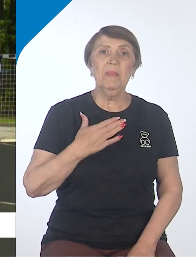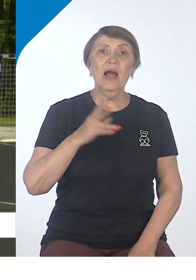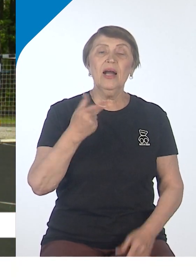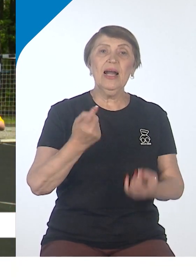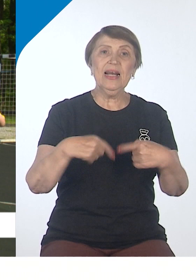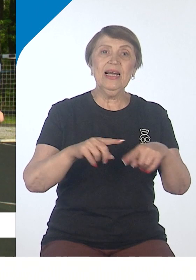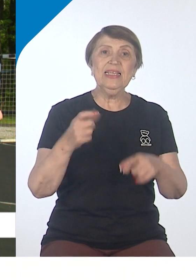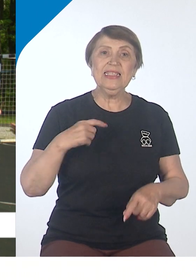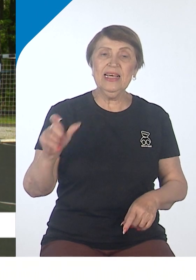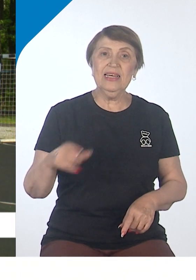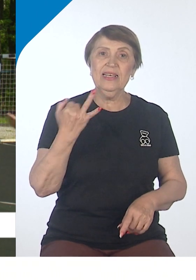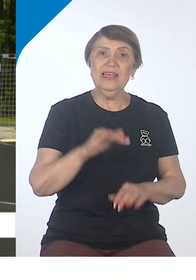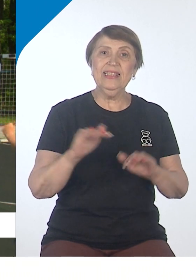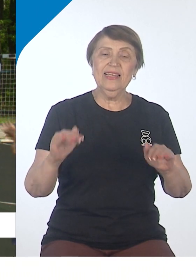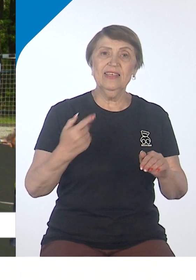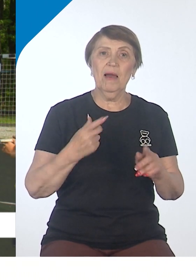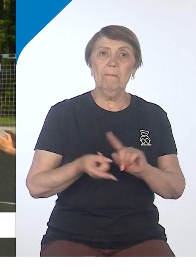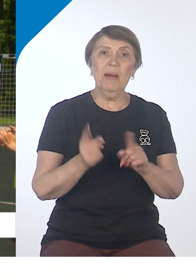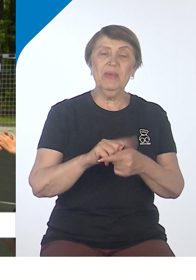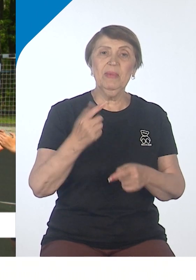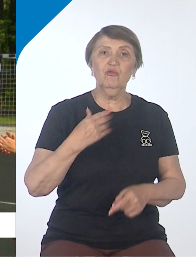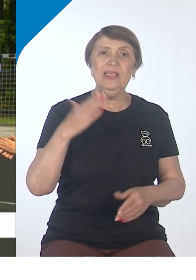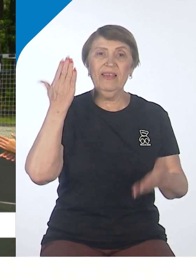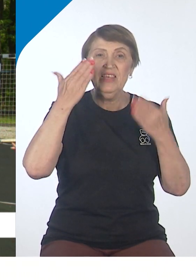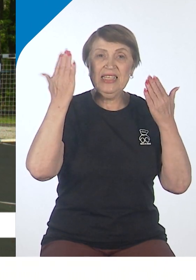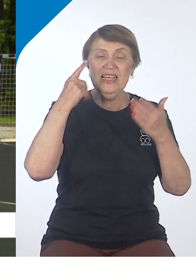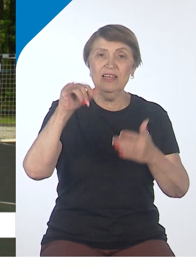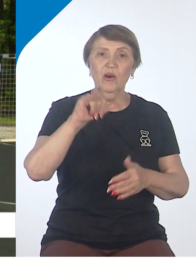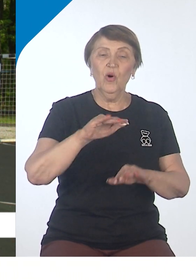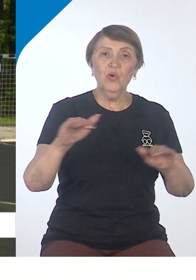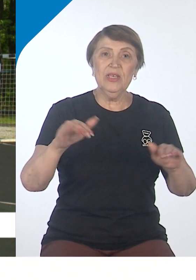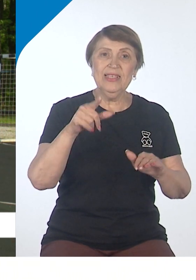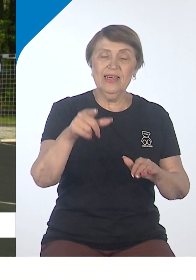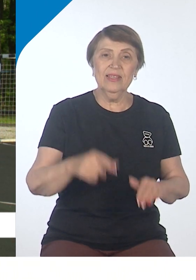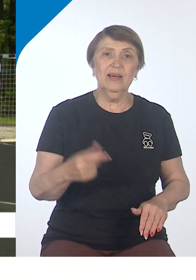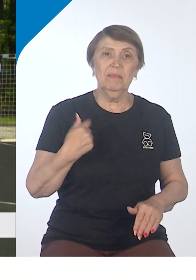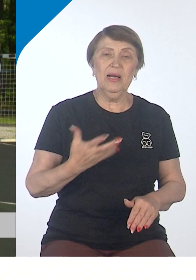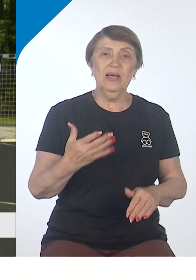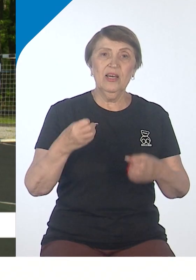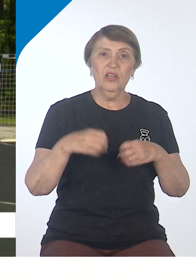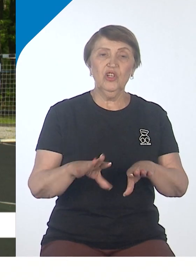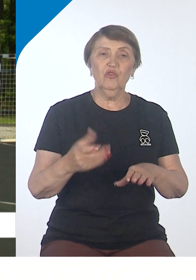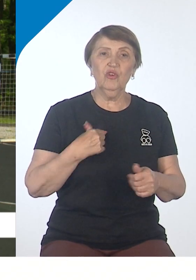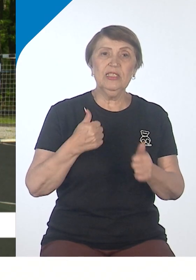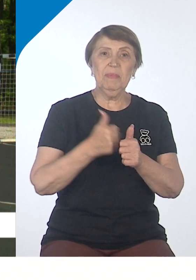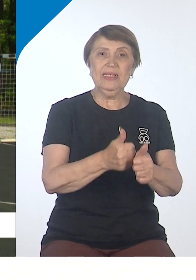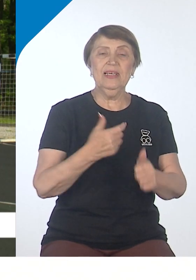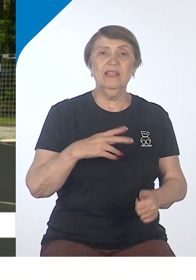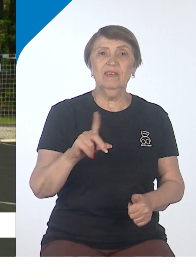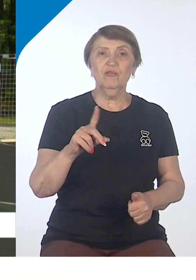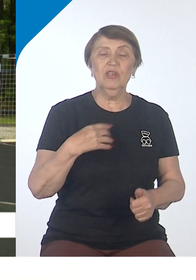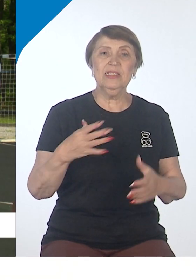что помимо веселья, батуты всегда у детей ассоциируются с весельем, мы еще преследуем такие задачи, как сплочение